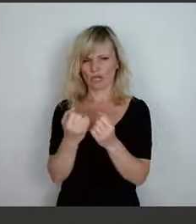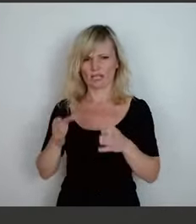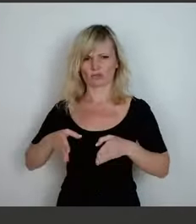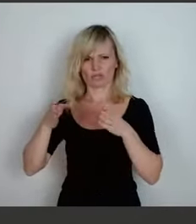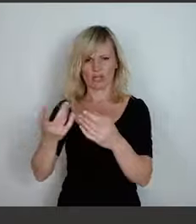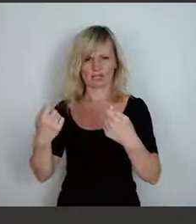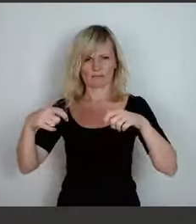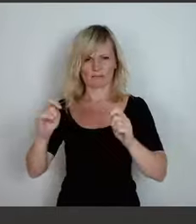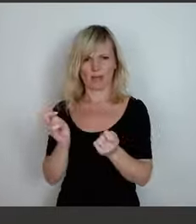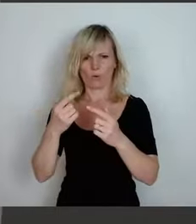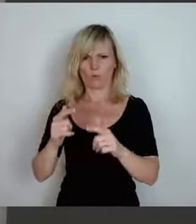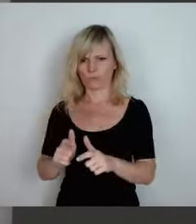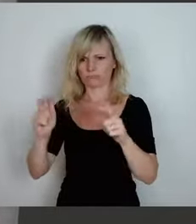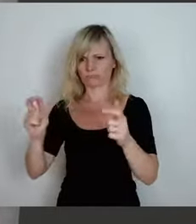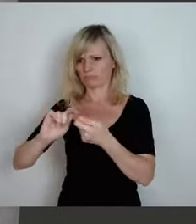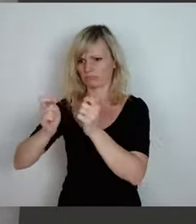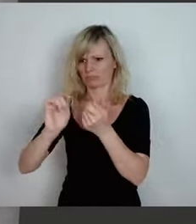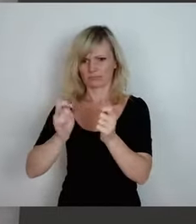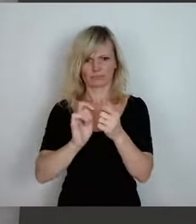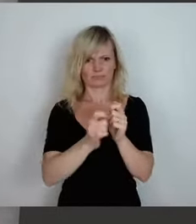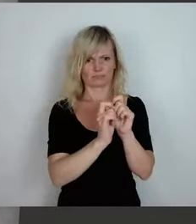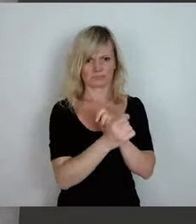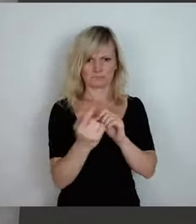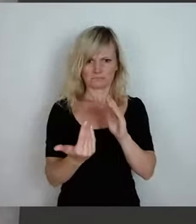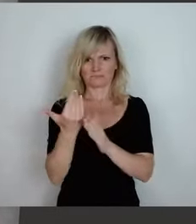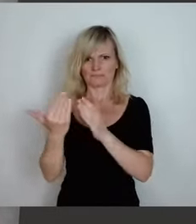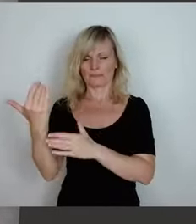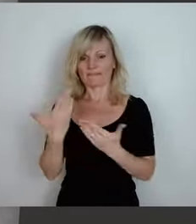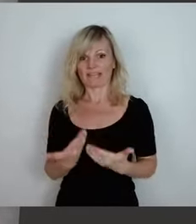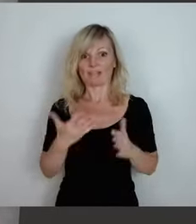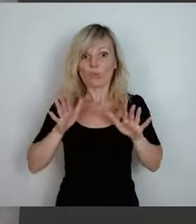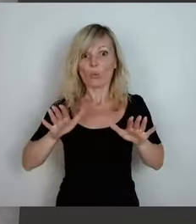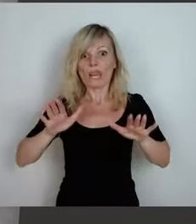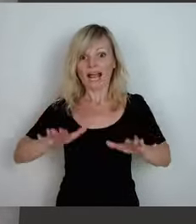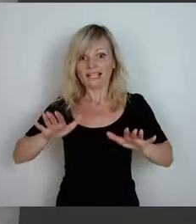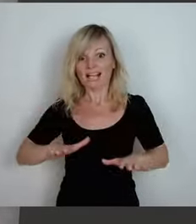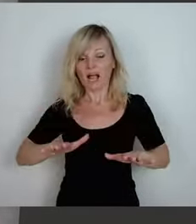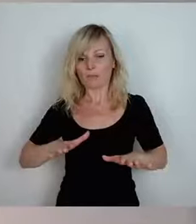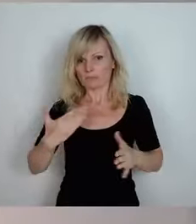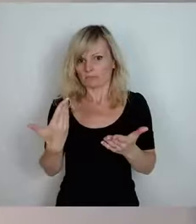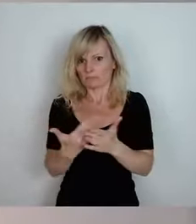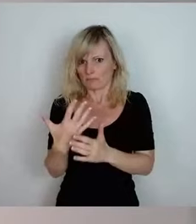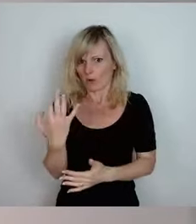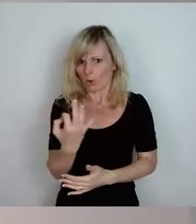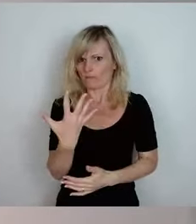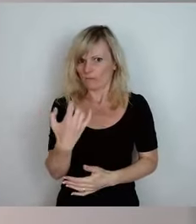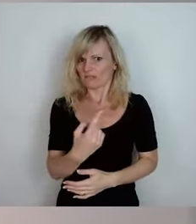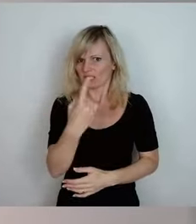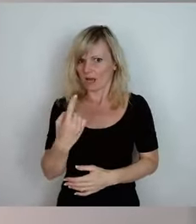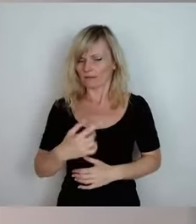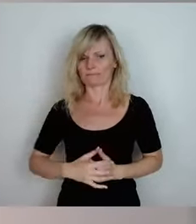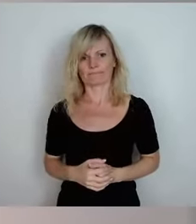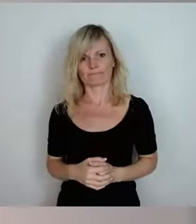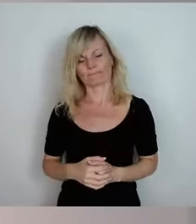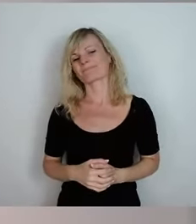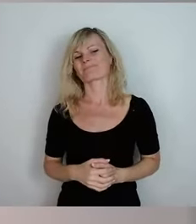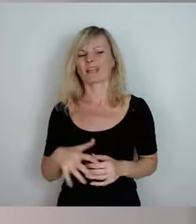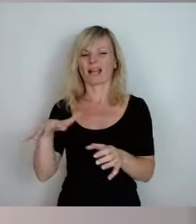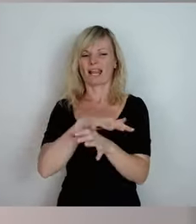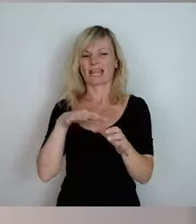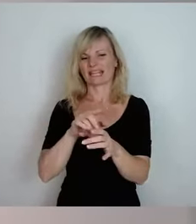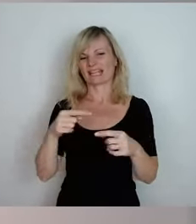überhaupt nennenswert richtig voranzubringen, wenn das Tempo so weitergeht, wie es momentan ist. Naja, abgehangen wird der ländliche Raum